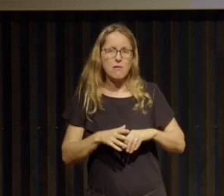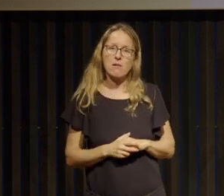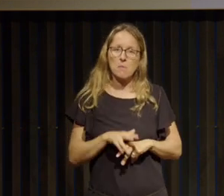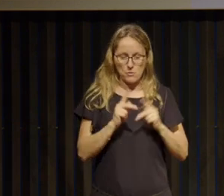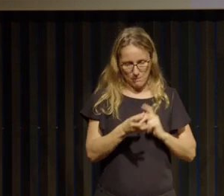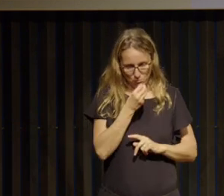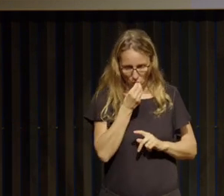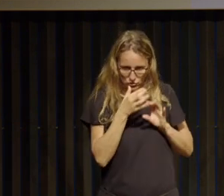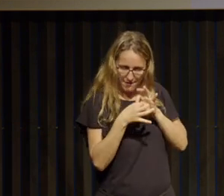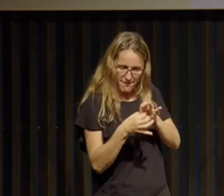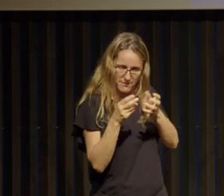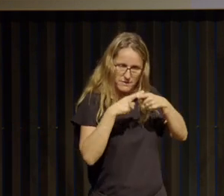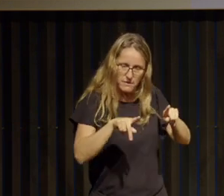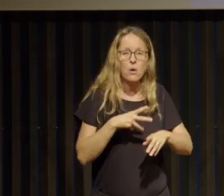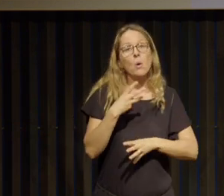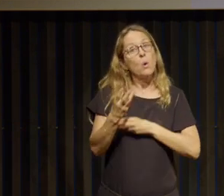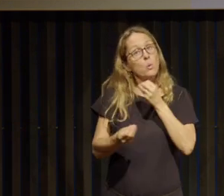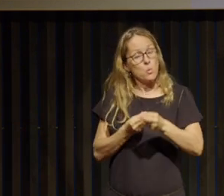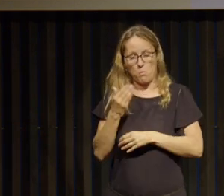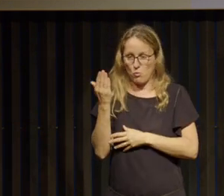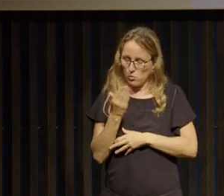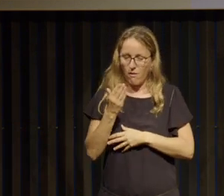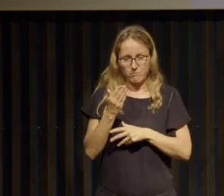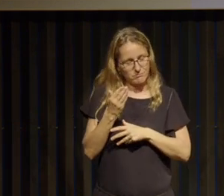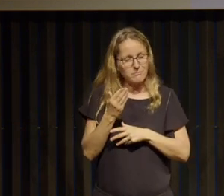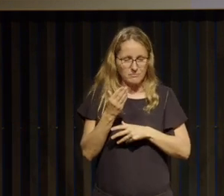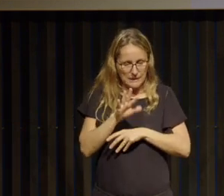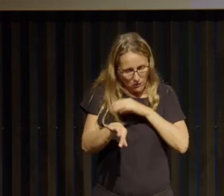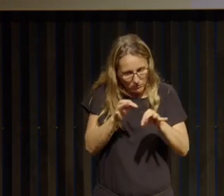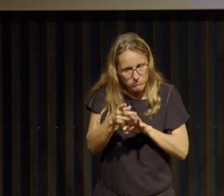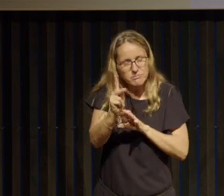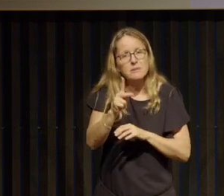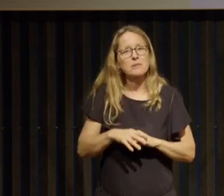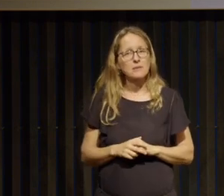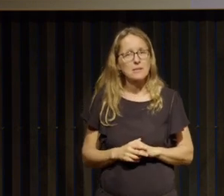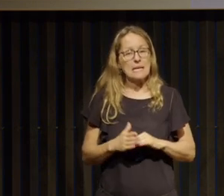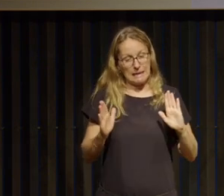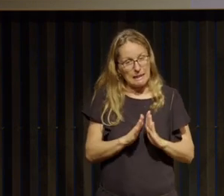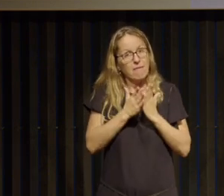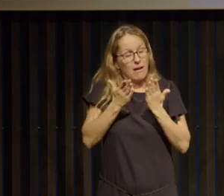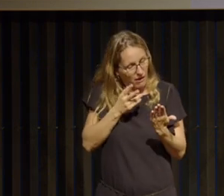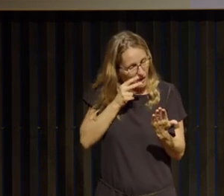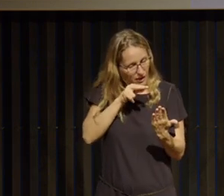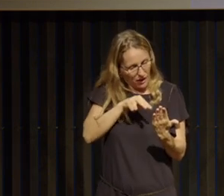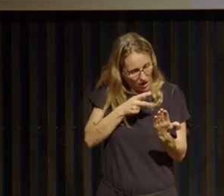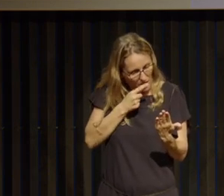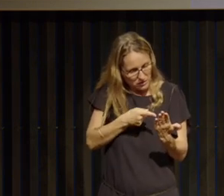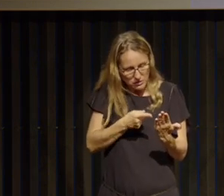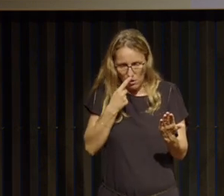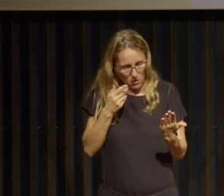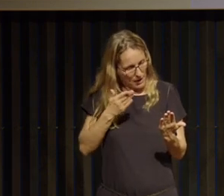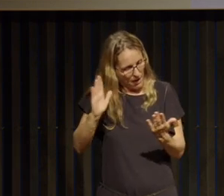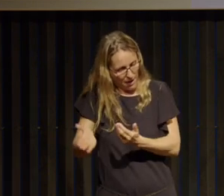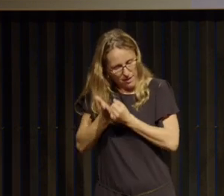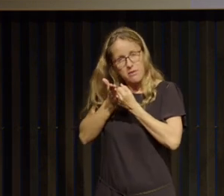s'est construite ou est-ce qu'il faut que j'aille plus loin et le livre incite aussi à aller chercher les ressources nécessaires c'est-à-dire qu'il n pas